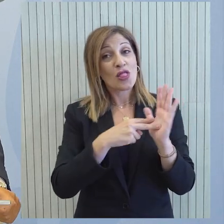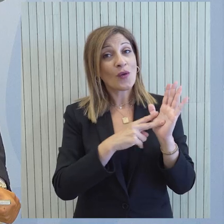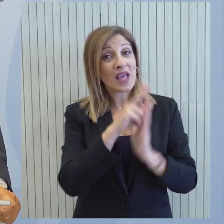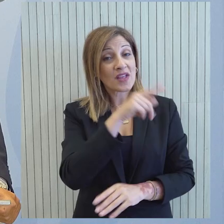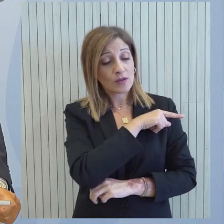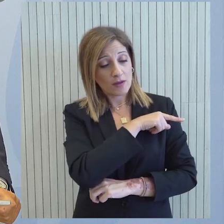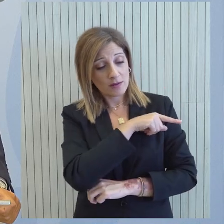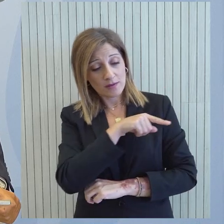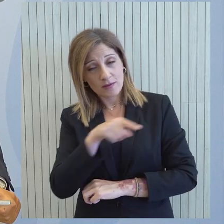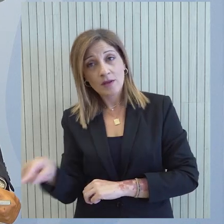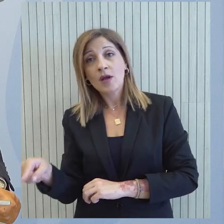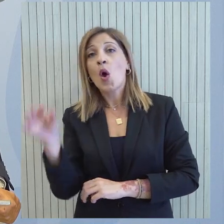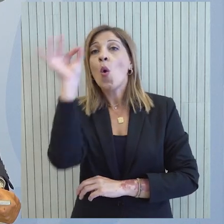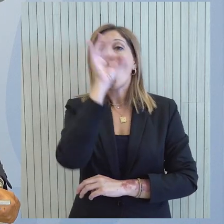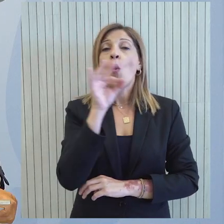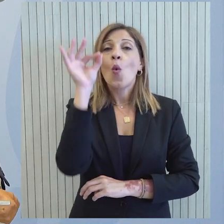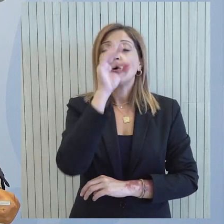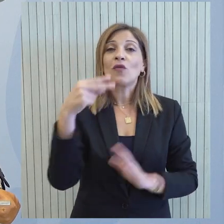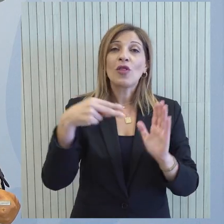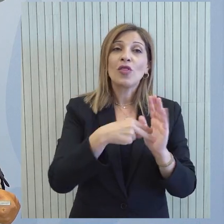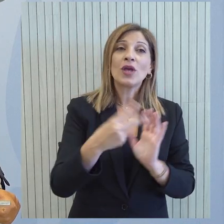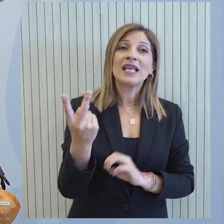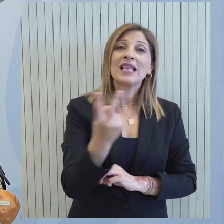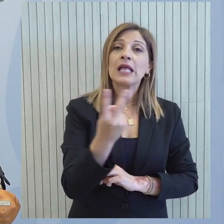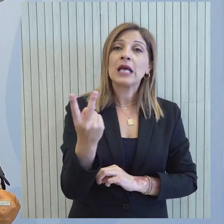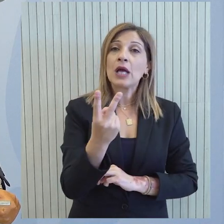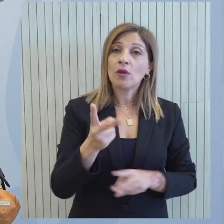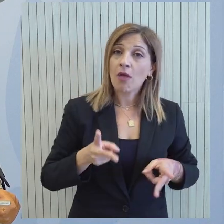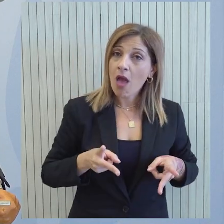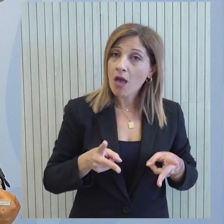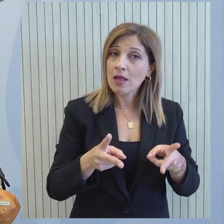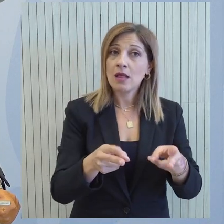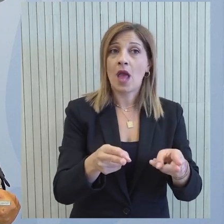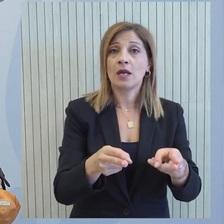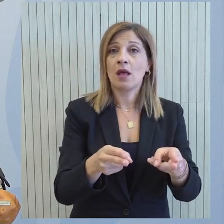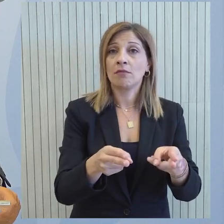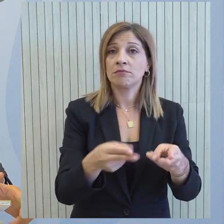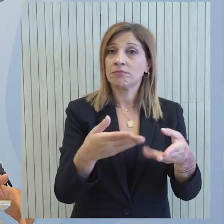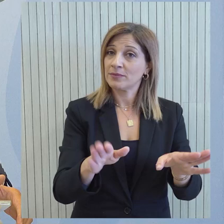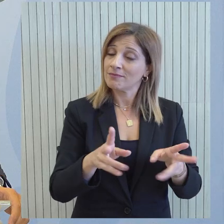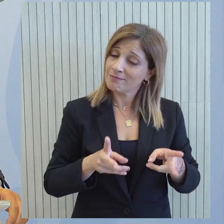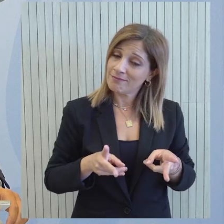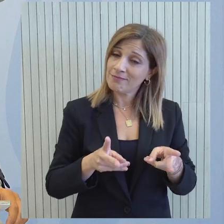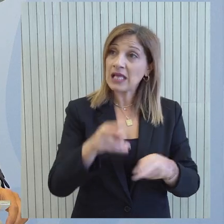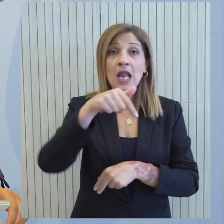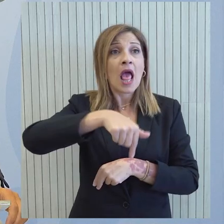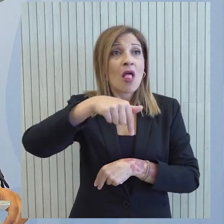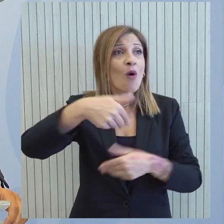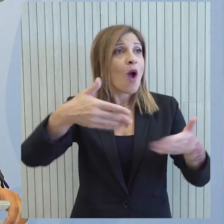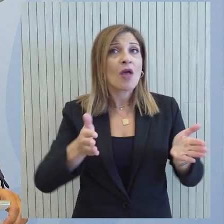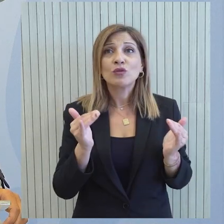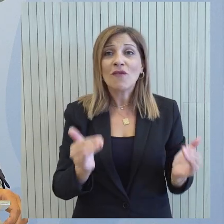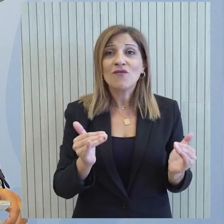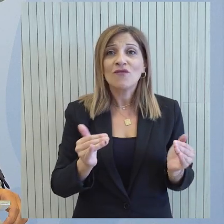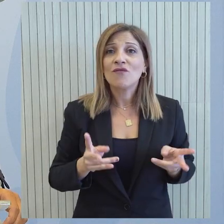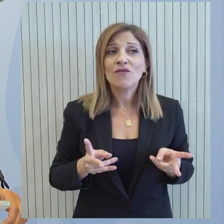και τον Οκτώβριο του 2022, αν δεν κάνω λάθος, είχαν πραγματοποιηθεί και εγκαίνια για αυτό το έργο σε αυτήν